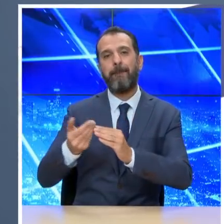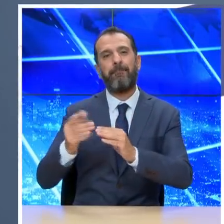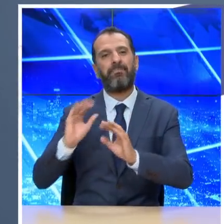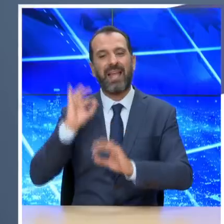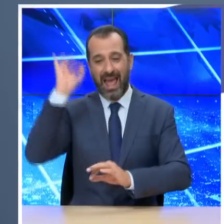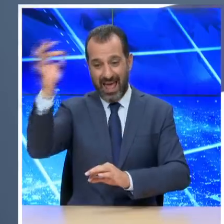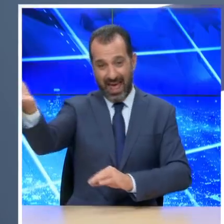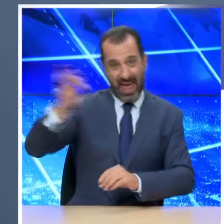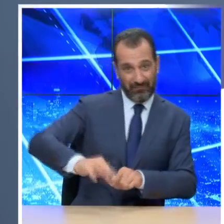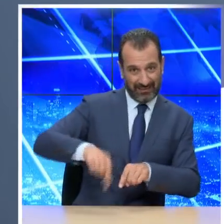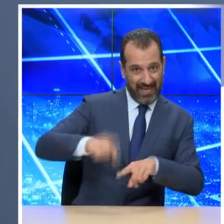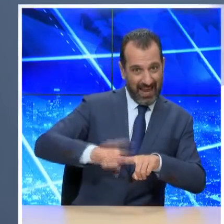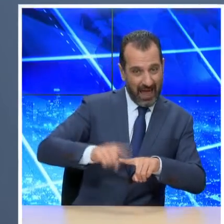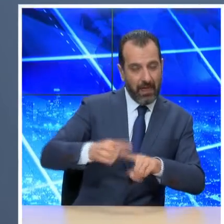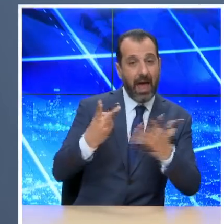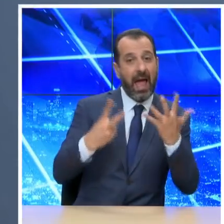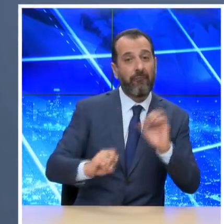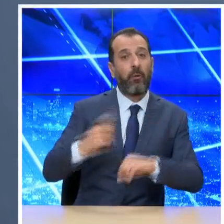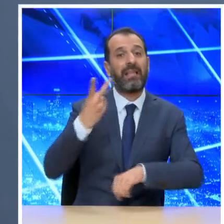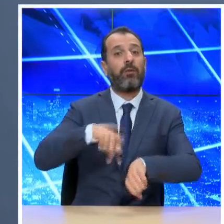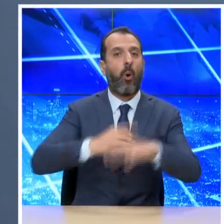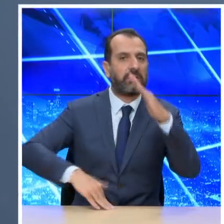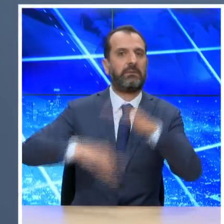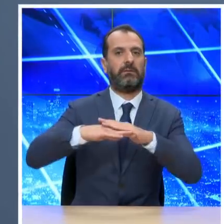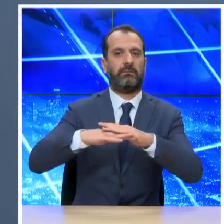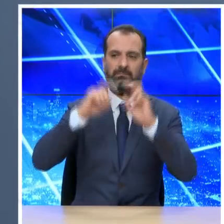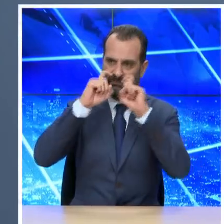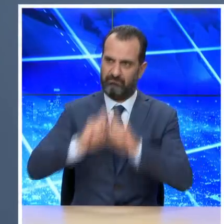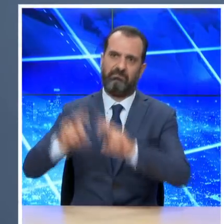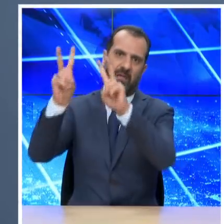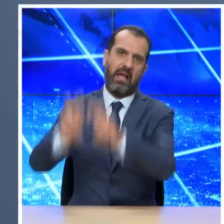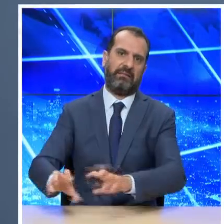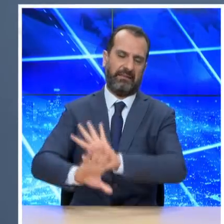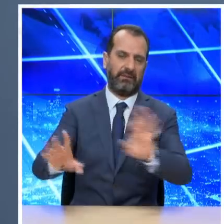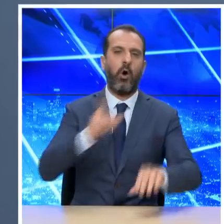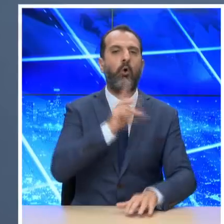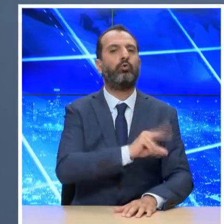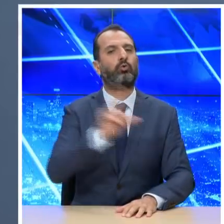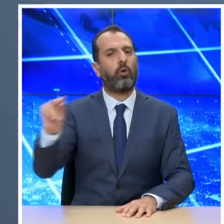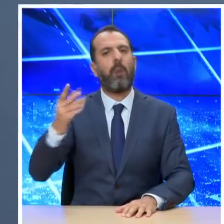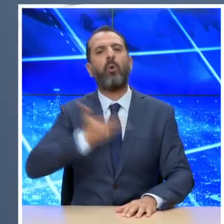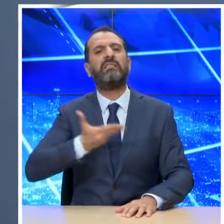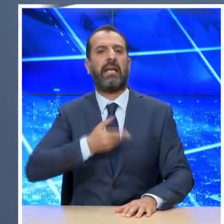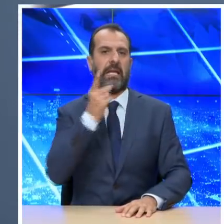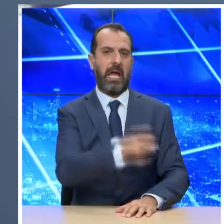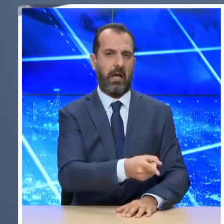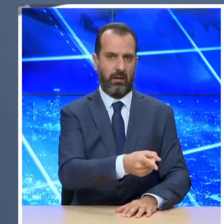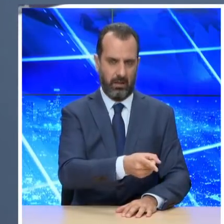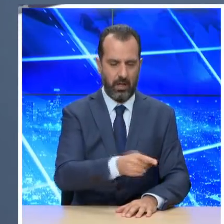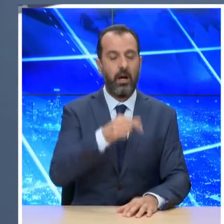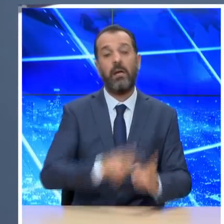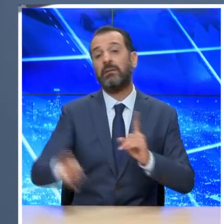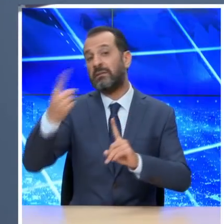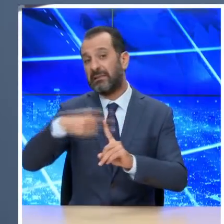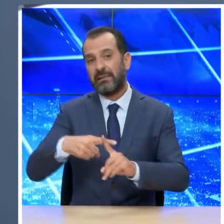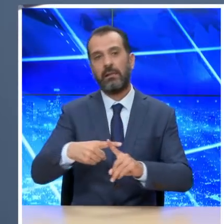άφηξή τους προκειμένου να εισέλθουν στη χώρα. Το ίδιο ισχύει και για τους επιβάτες των πτήσεων από Τσεχία. Επίσης παρατείνεται